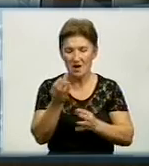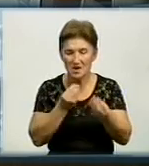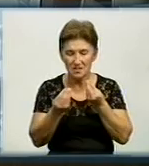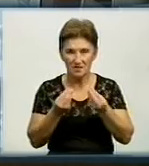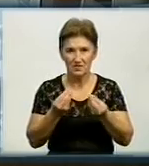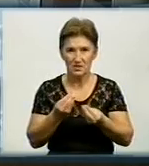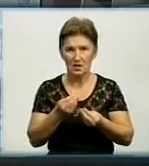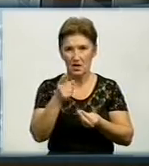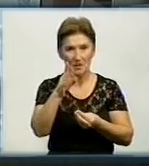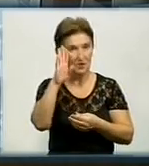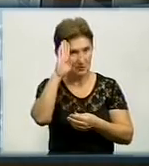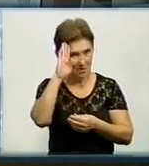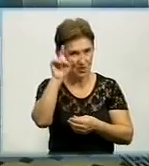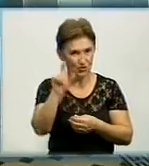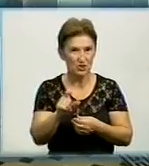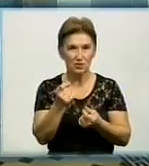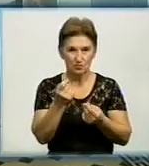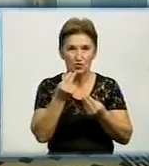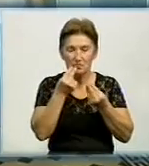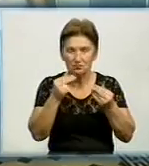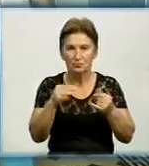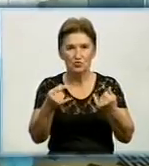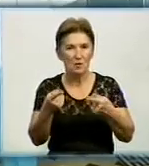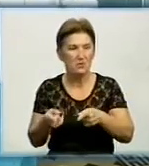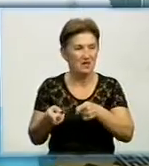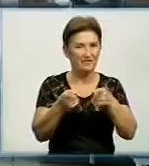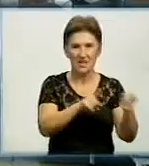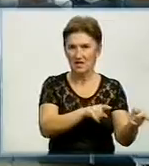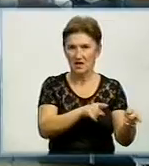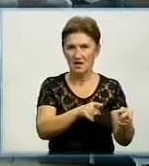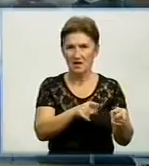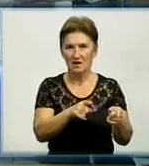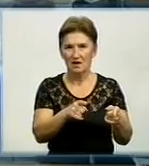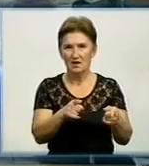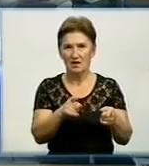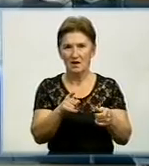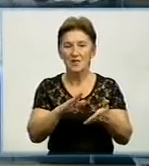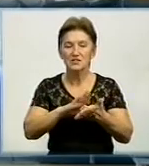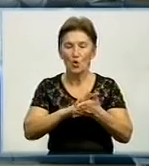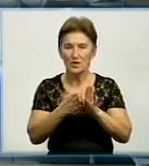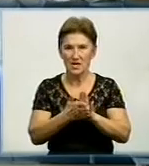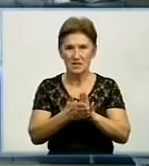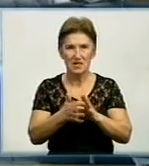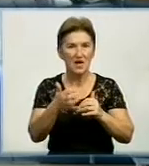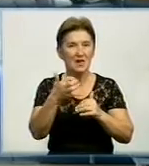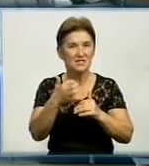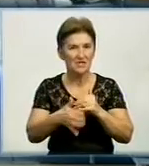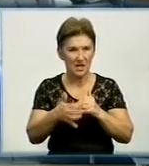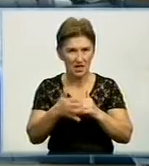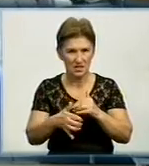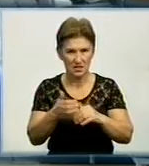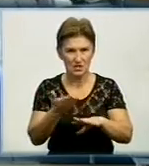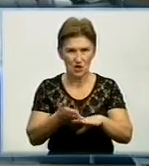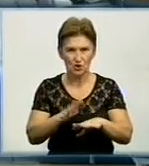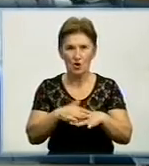Олександрієць йде на поправку. Зараз його вже перевели в інфекційне відділення. У стані дитяча середньої степені тяжесті, він вже не